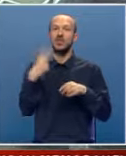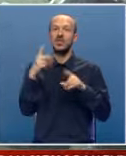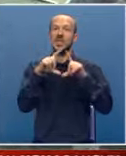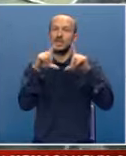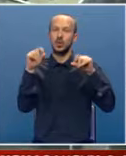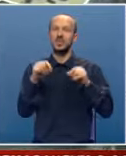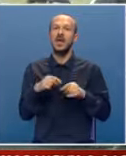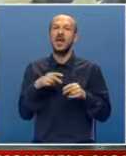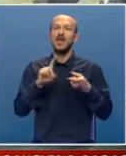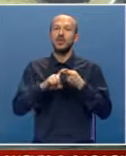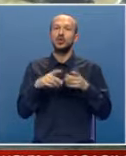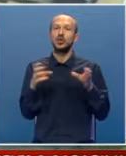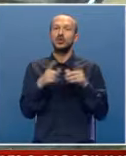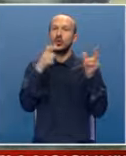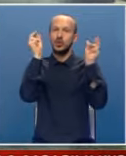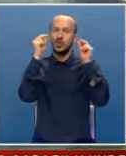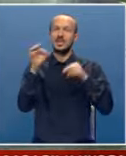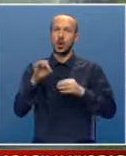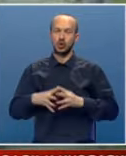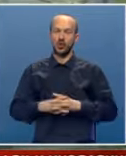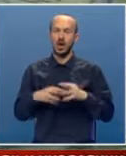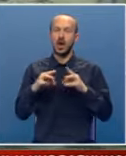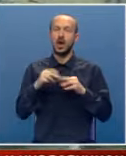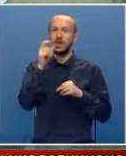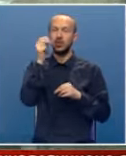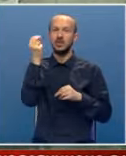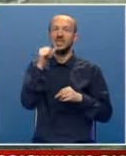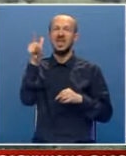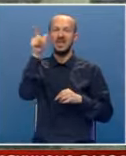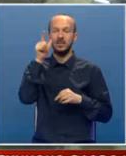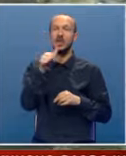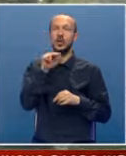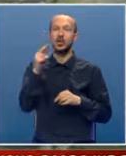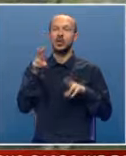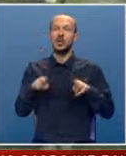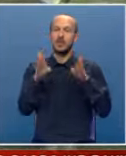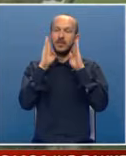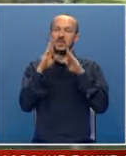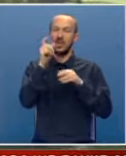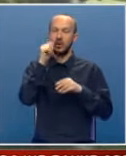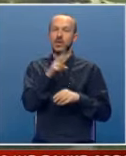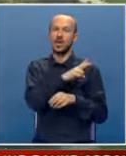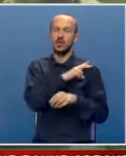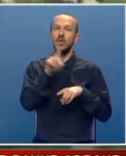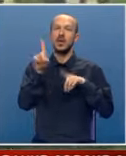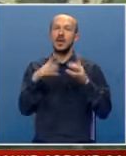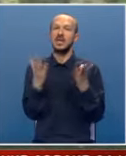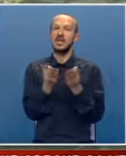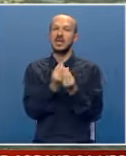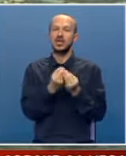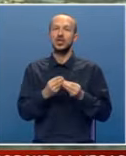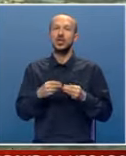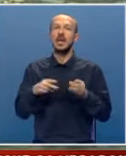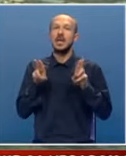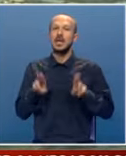institucije veže društveno-istorijska osnova, a to je da narod Srpske i Srbije i drugi pravoslavni narodi imaju neke zajedničke,